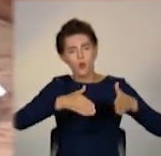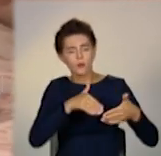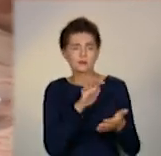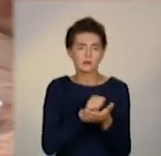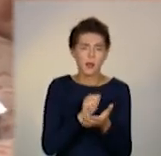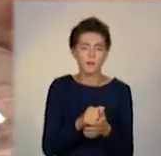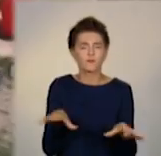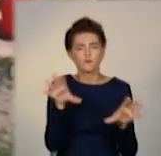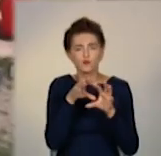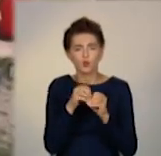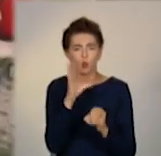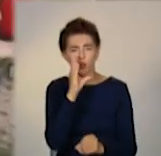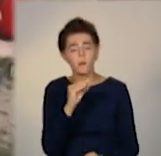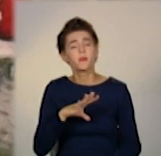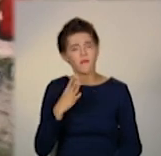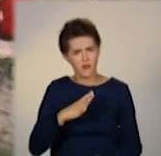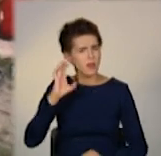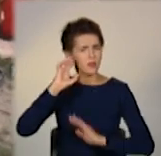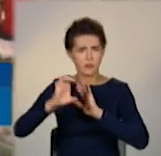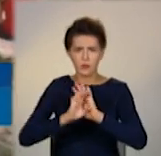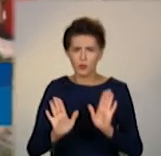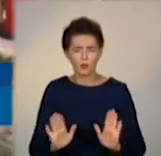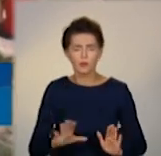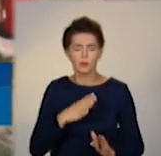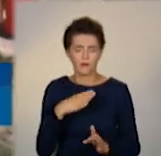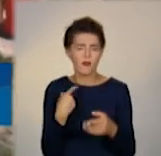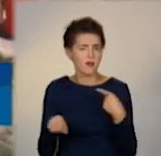треба все успіти. Буває, що не слухаються, буває всяке.